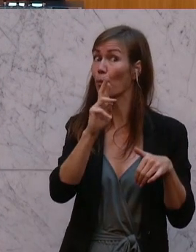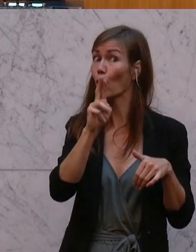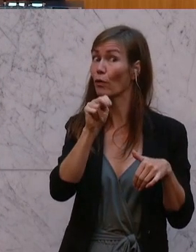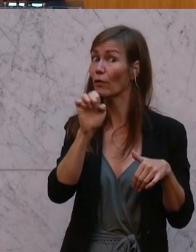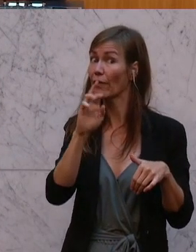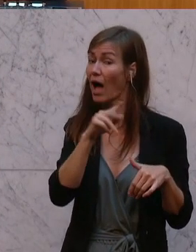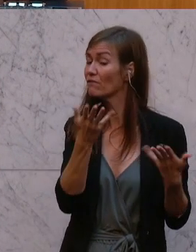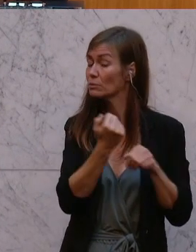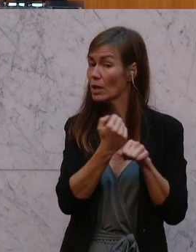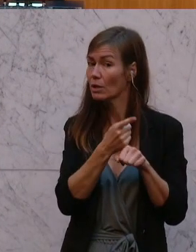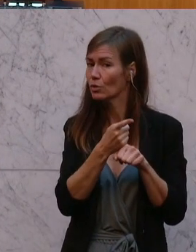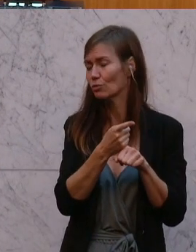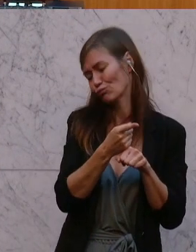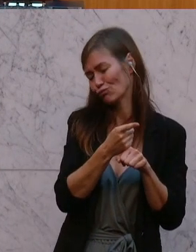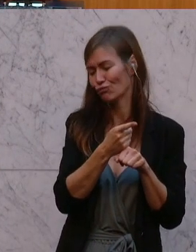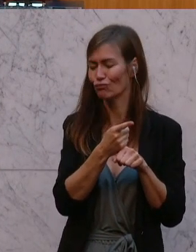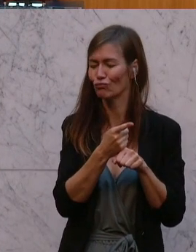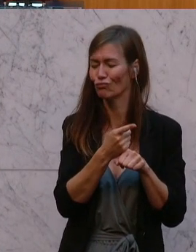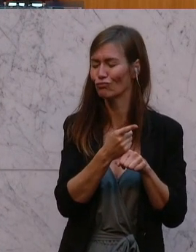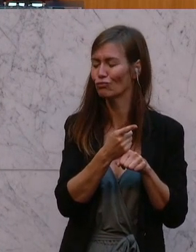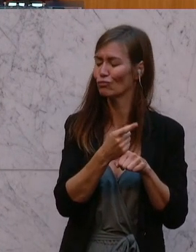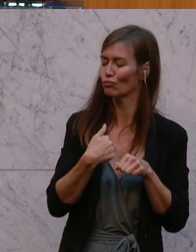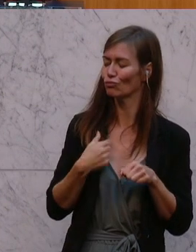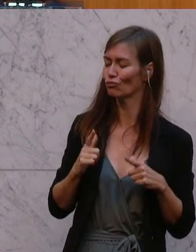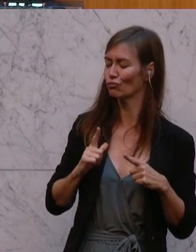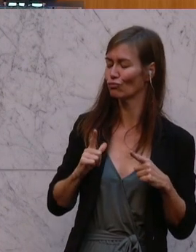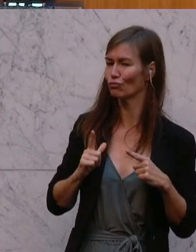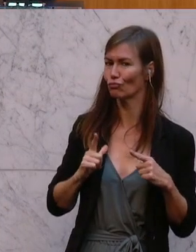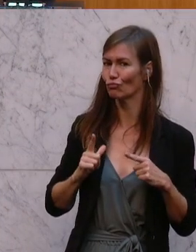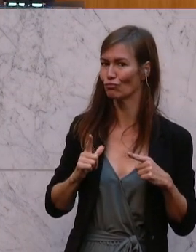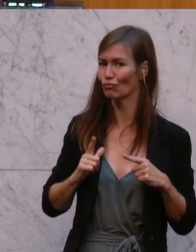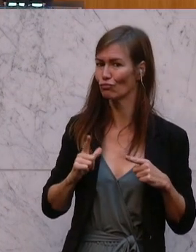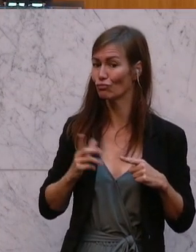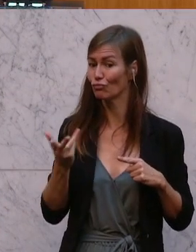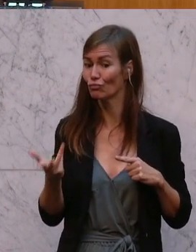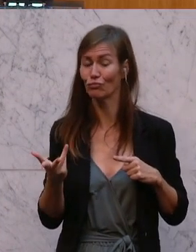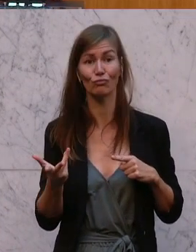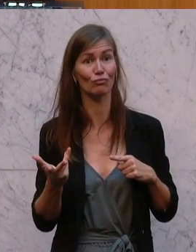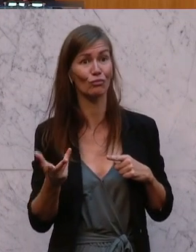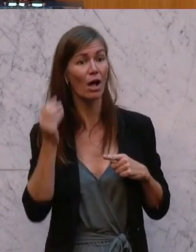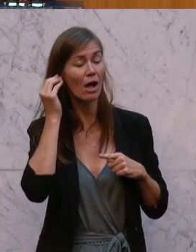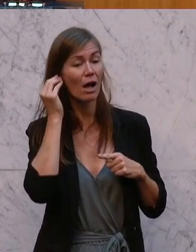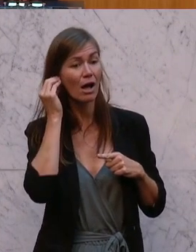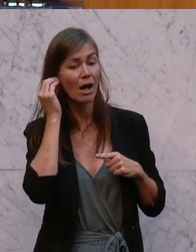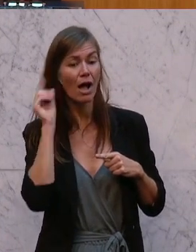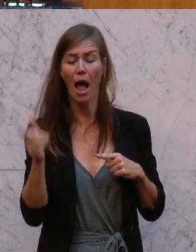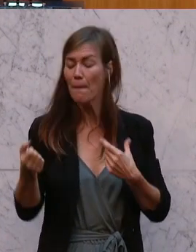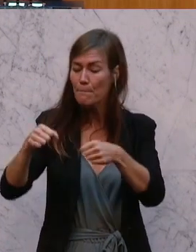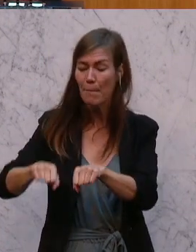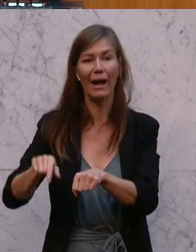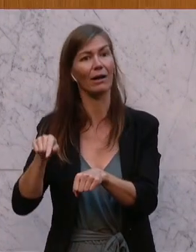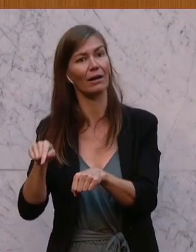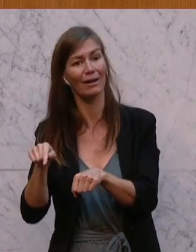die Banken bei jenen, die die Kreditzinsen nicht mehr zahlen können, in Zukunft nicht mehr Mahnspesen noch verrechnet bekommen,